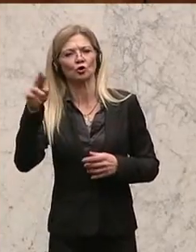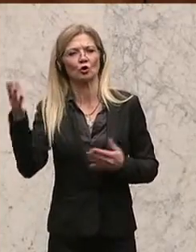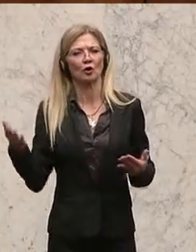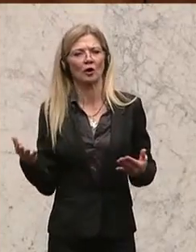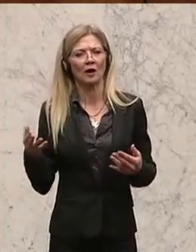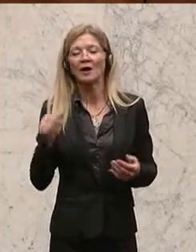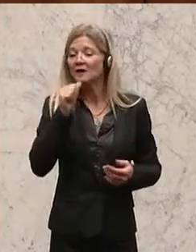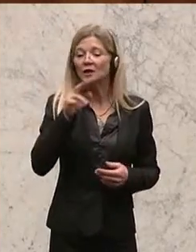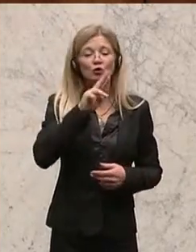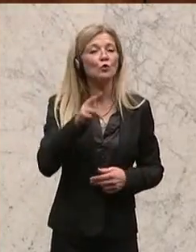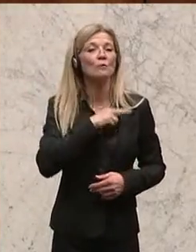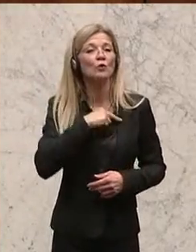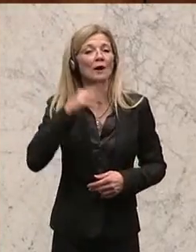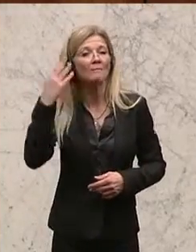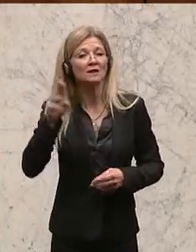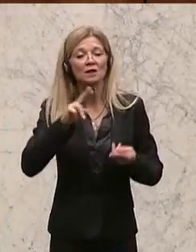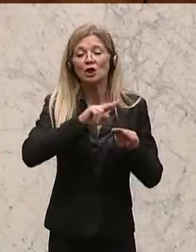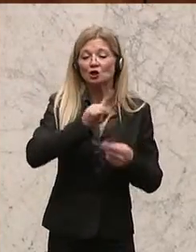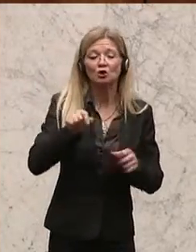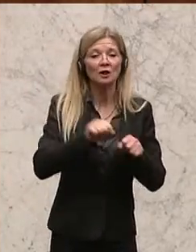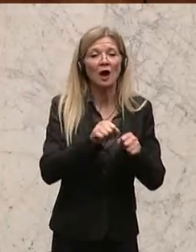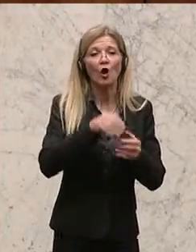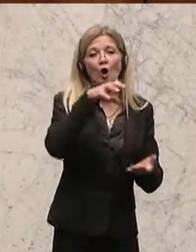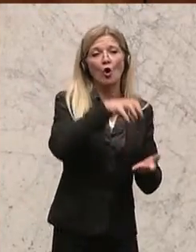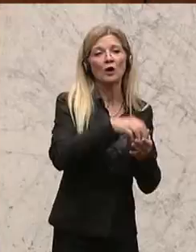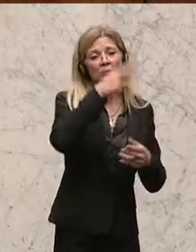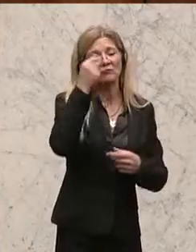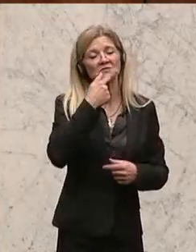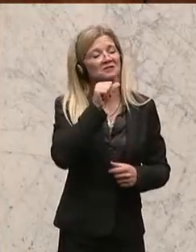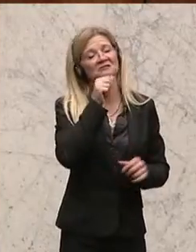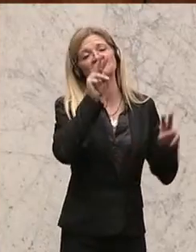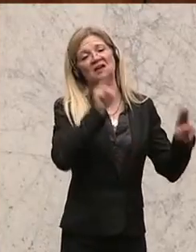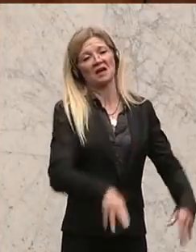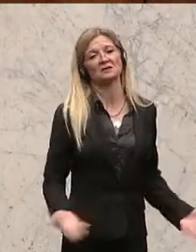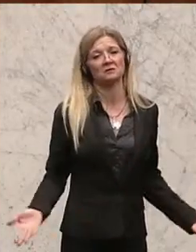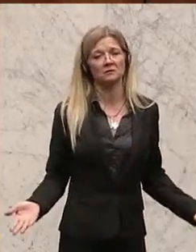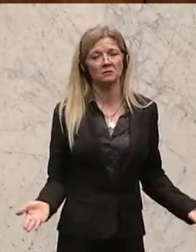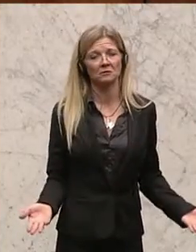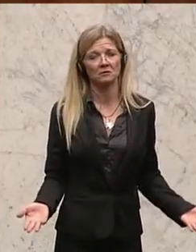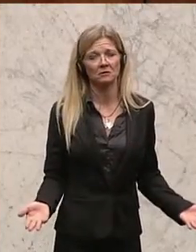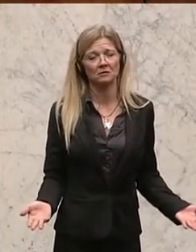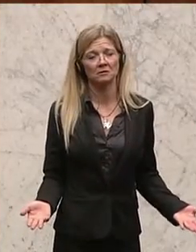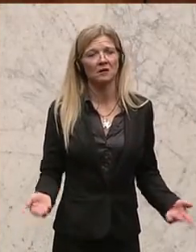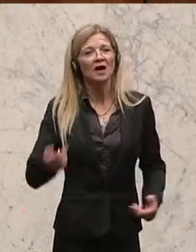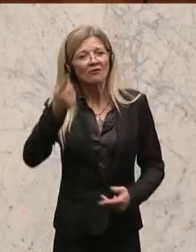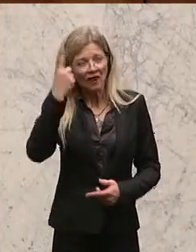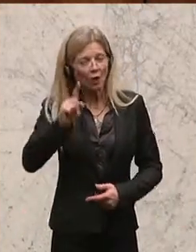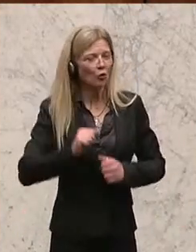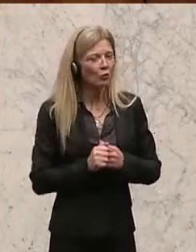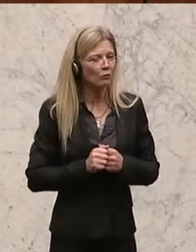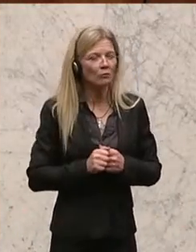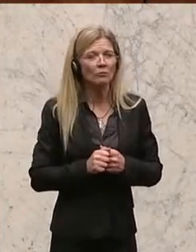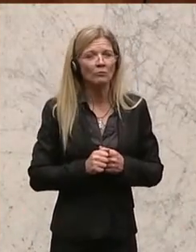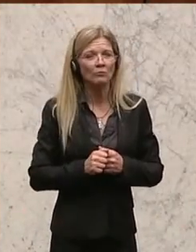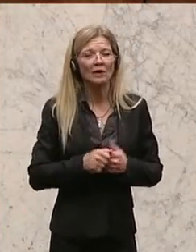empfinden nicht nur die Bürgermeister, sondern auch die Ortsbevölkerung als ungerecht. Weil eben es zu dem Dilemma führt, dass die Aufgaben nicht mehr